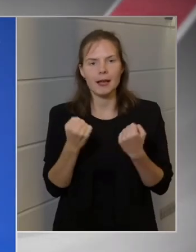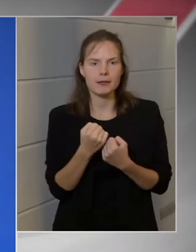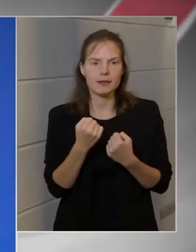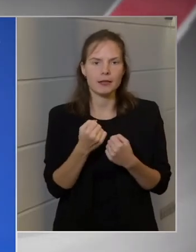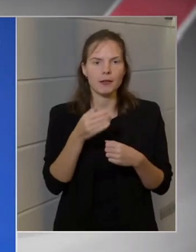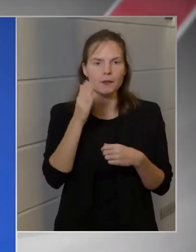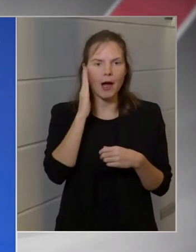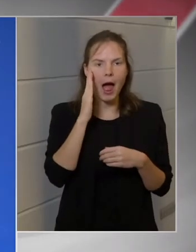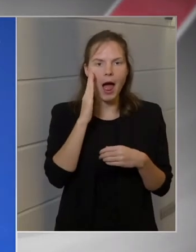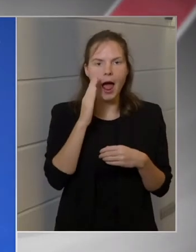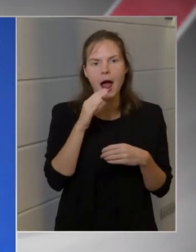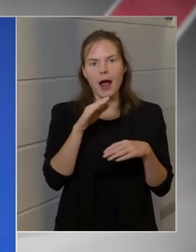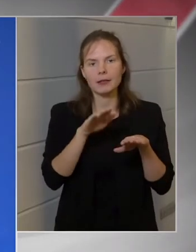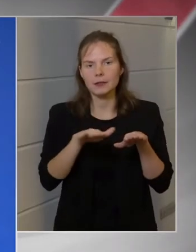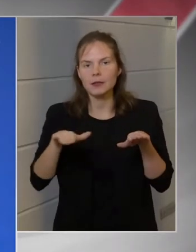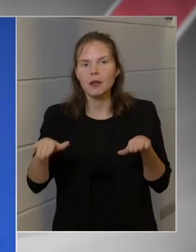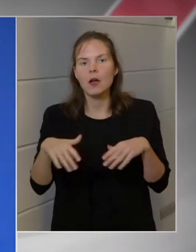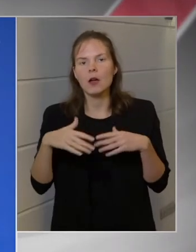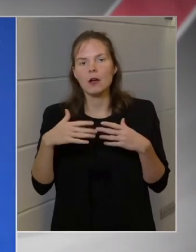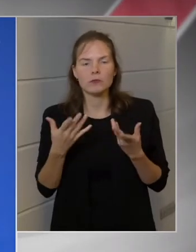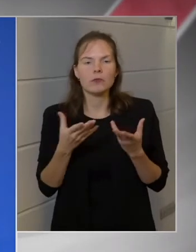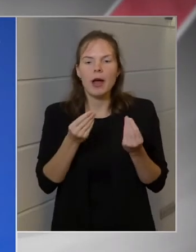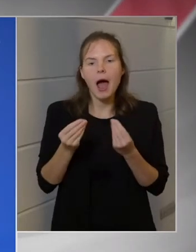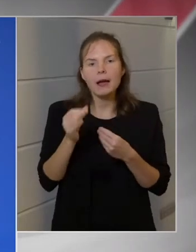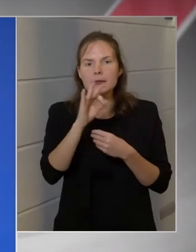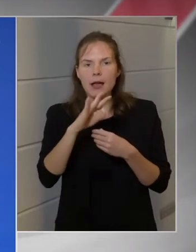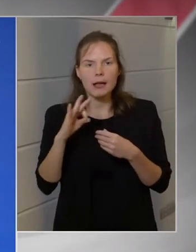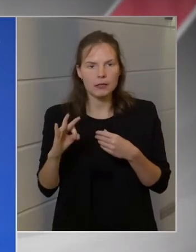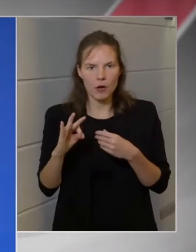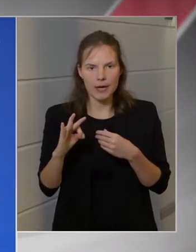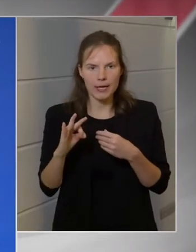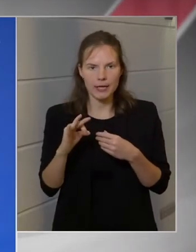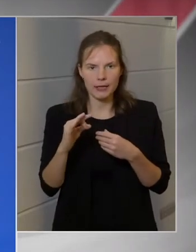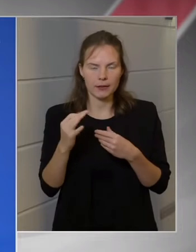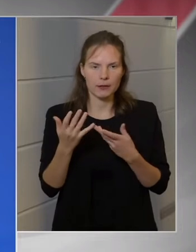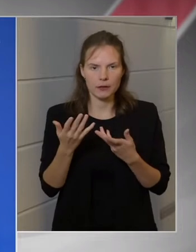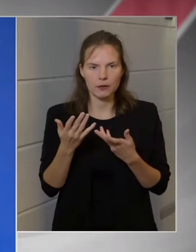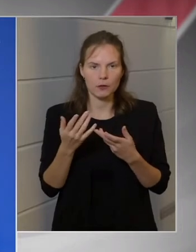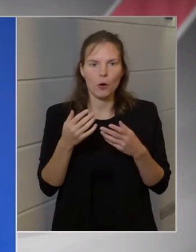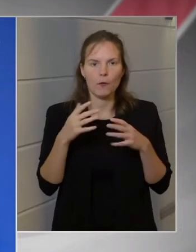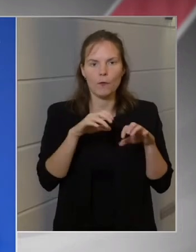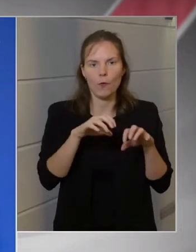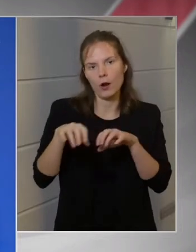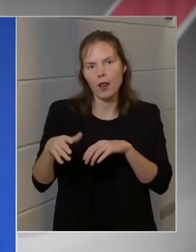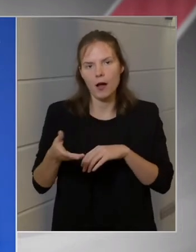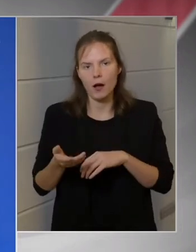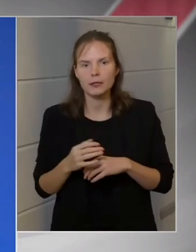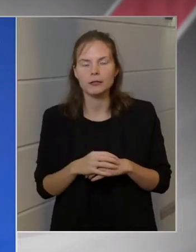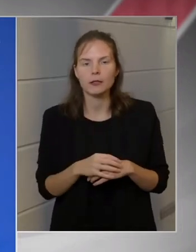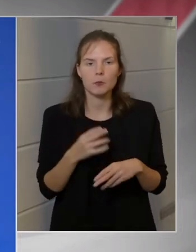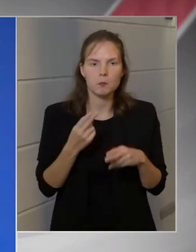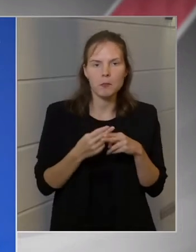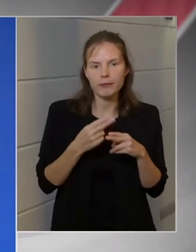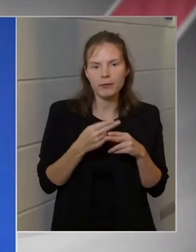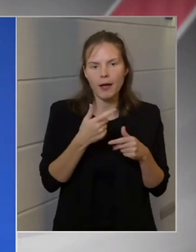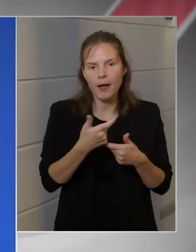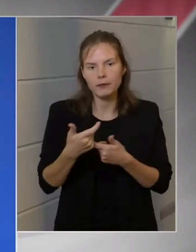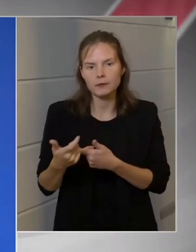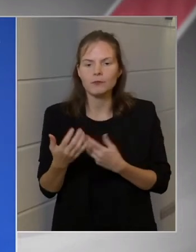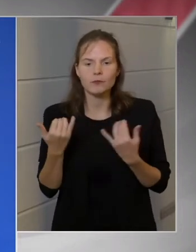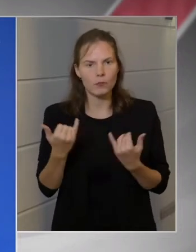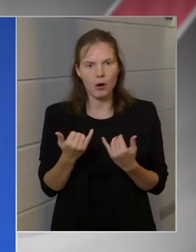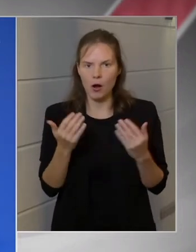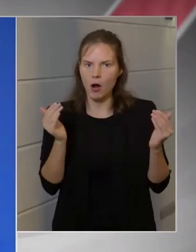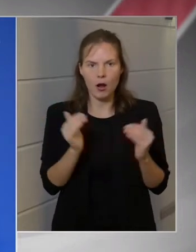illetve nem intenzív kezelést igénylő ágyak hány százaléka az, amin betegek vannak. Ez ma nagyon